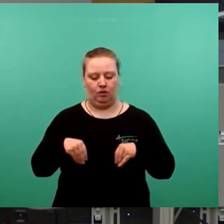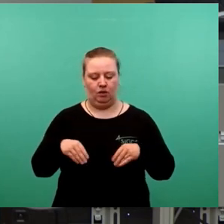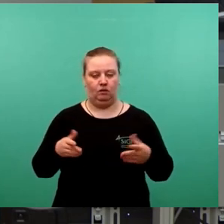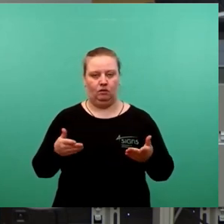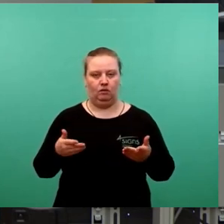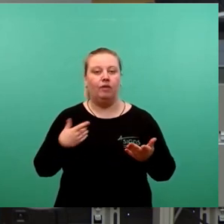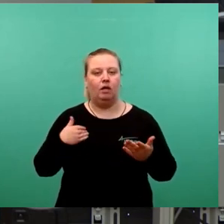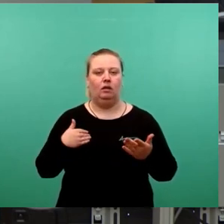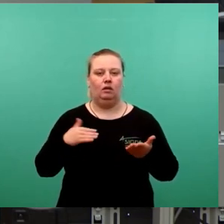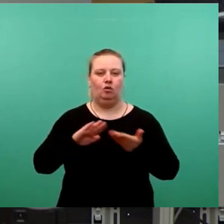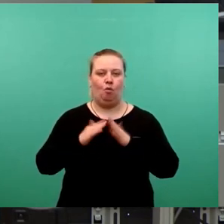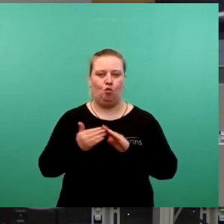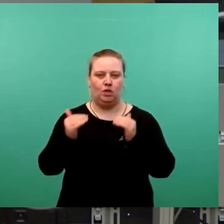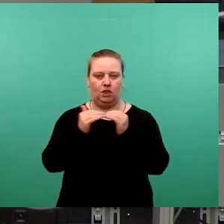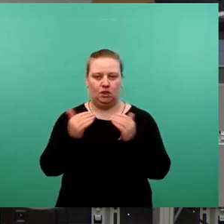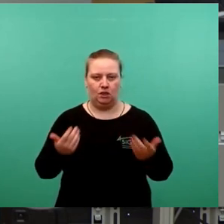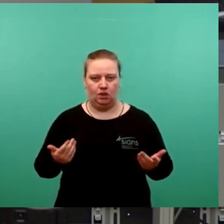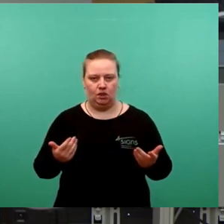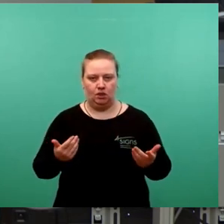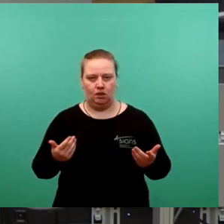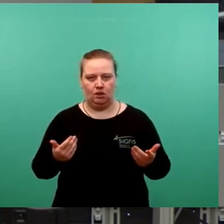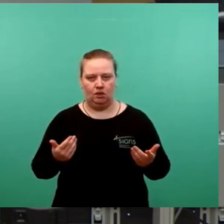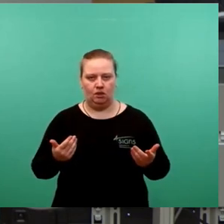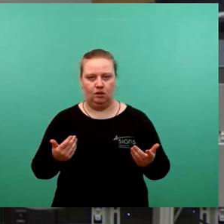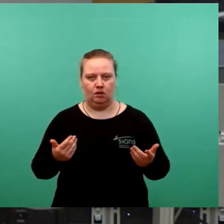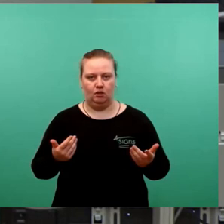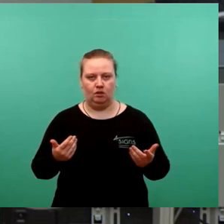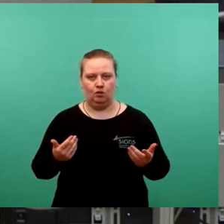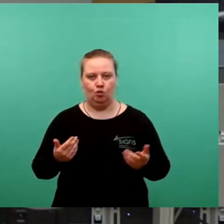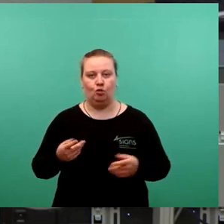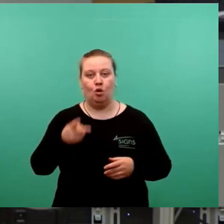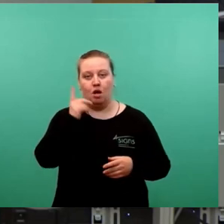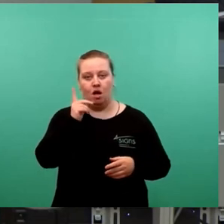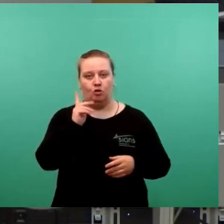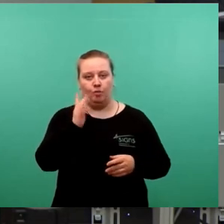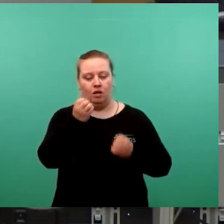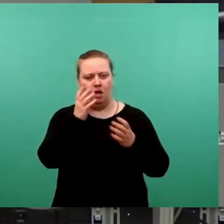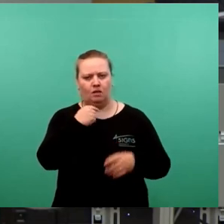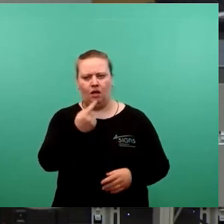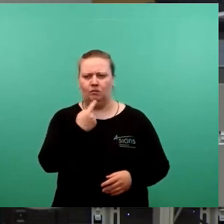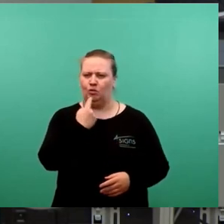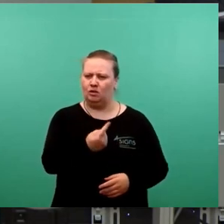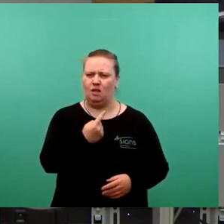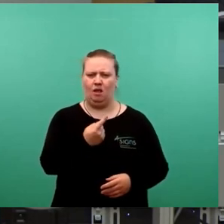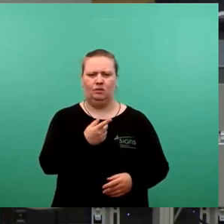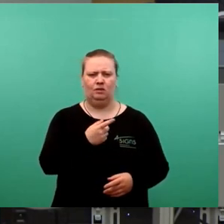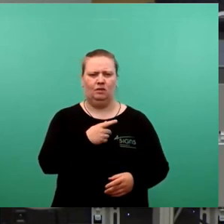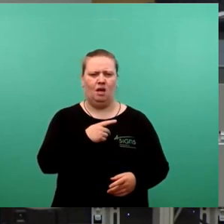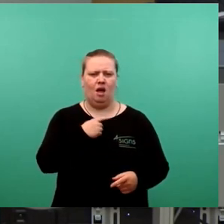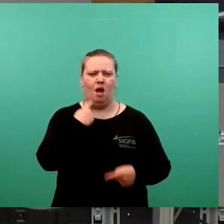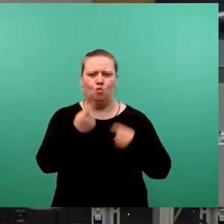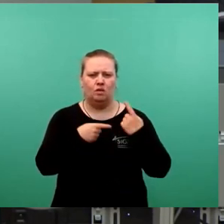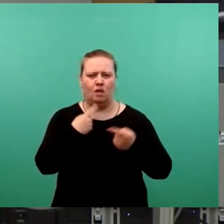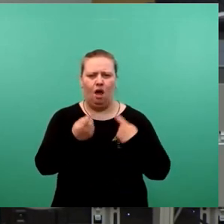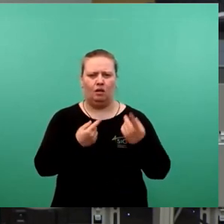Kompromiss ist. Und ich möchte einem ganz nachdrücklich entgegentreten, diesen despektierlichen Äußerungen, die